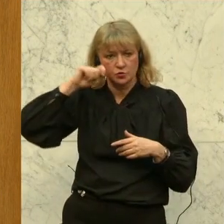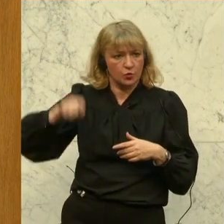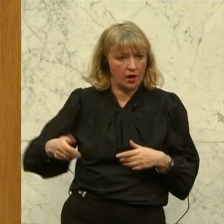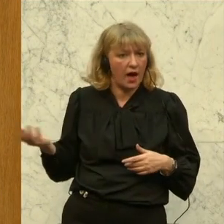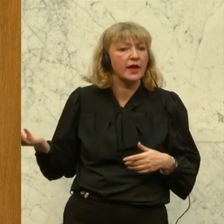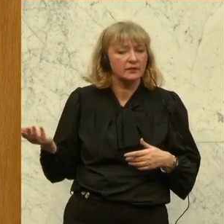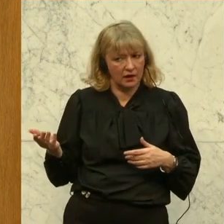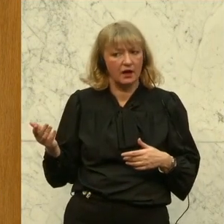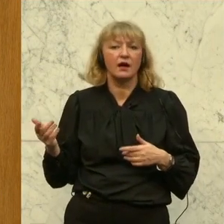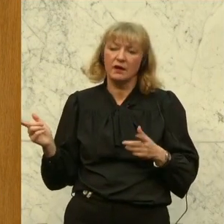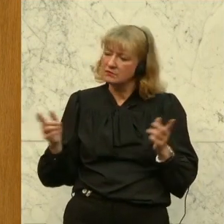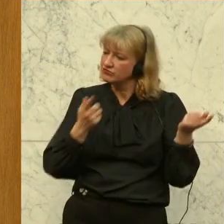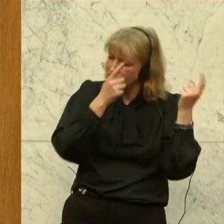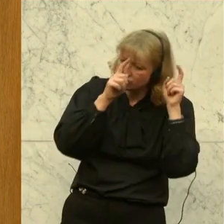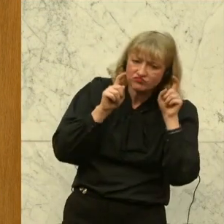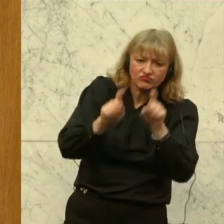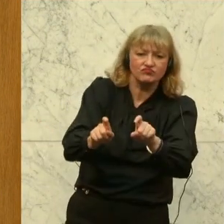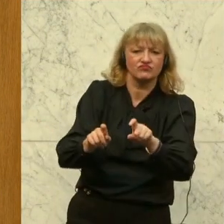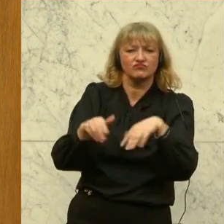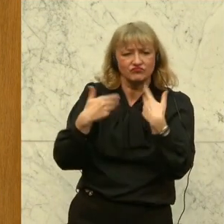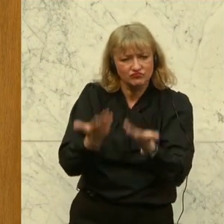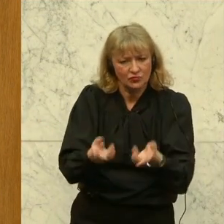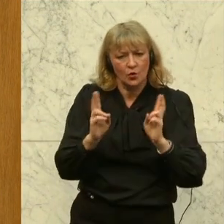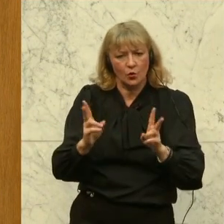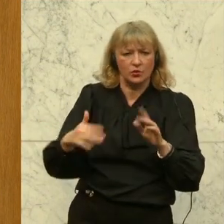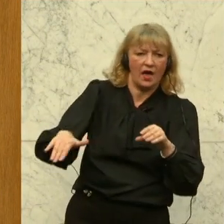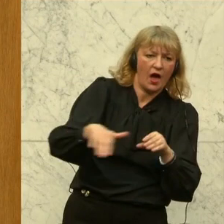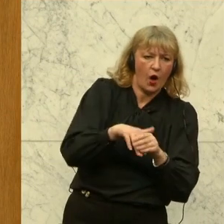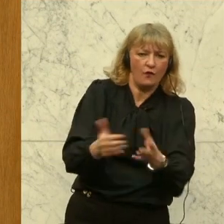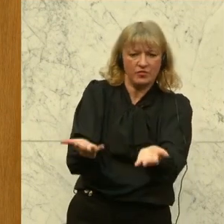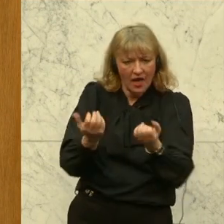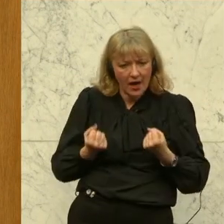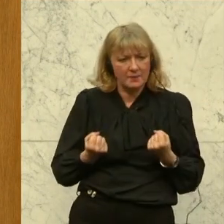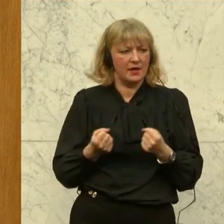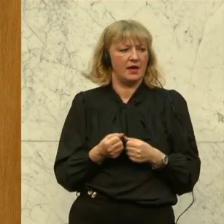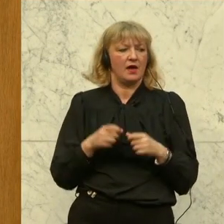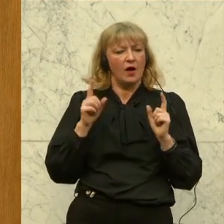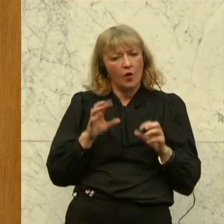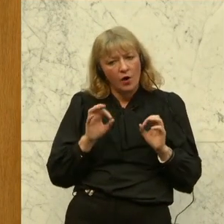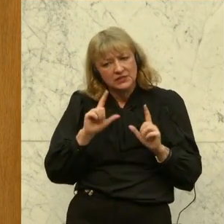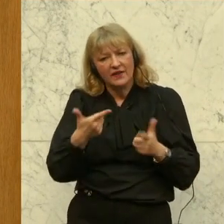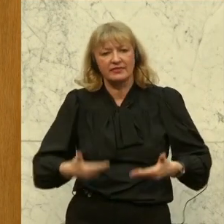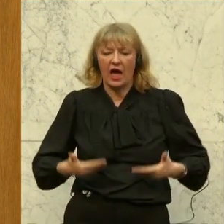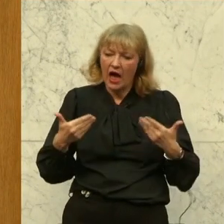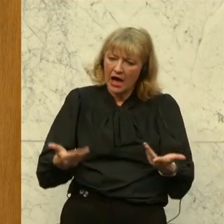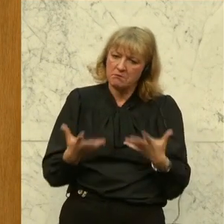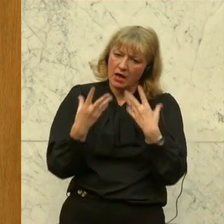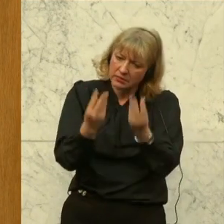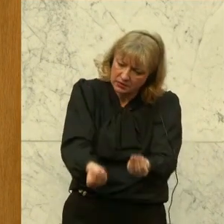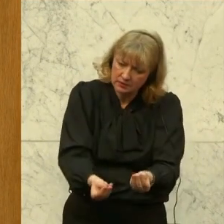eine möglichst gute Aufnahme finden oder auch eine zweite Heimat,